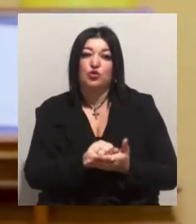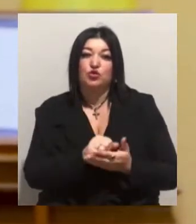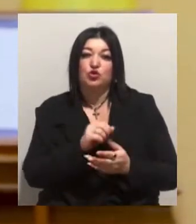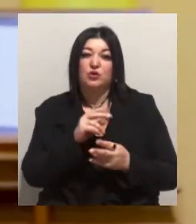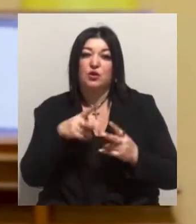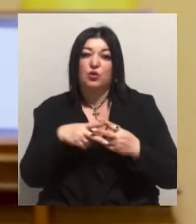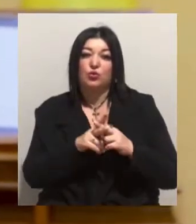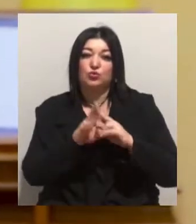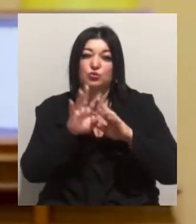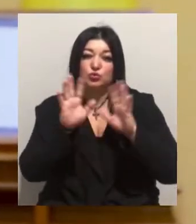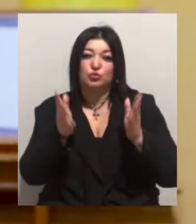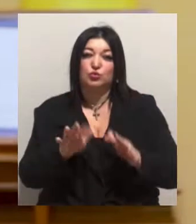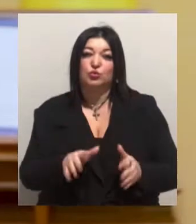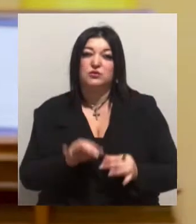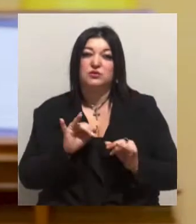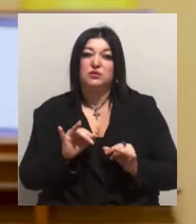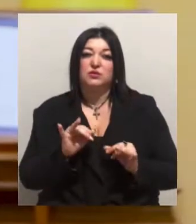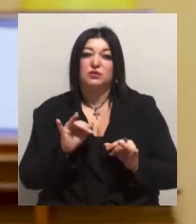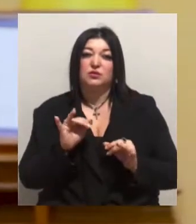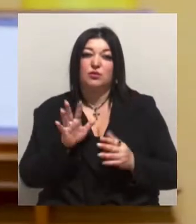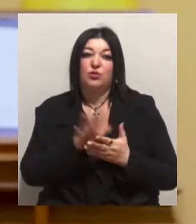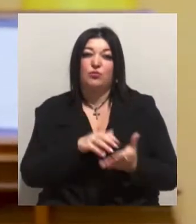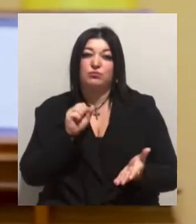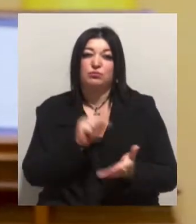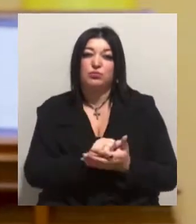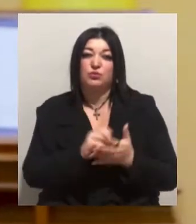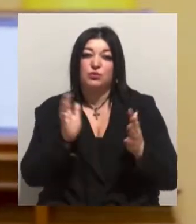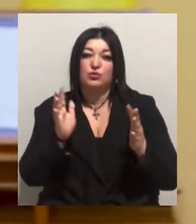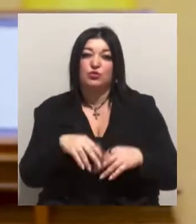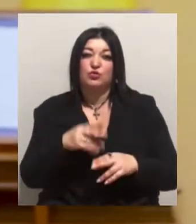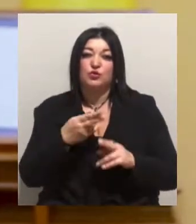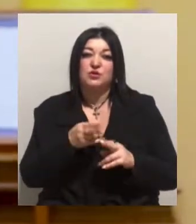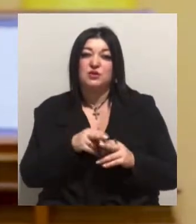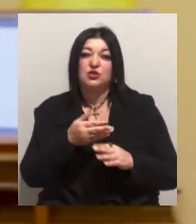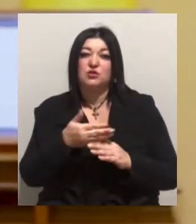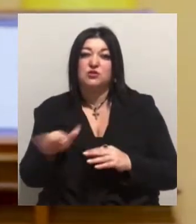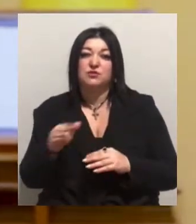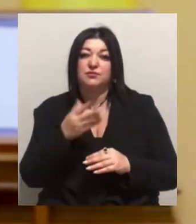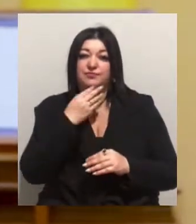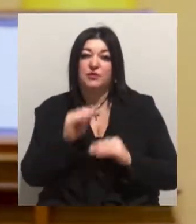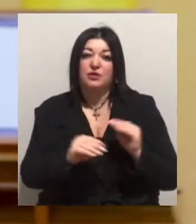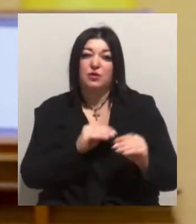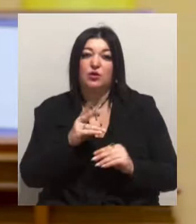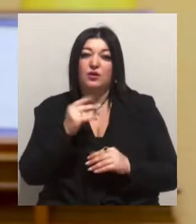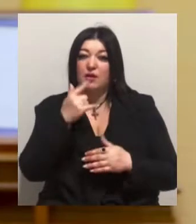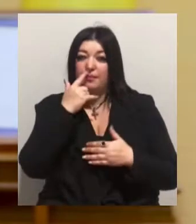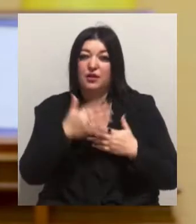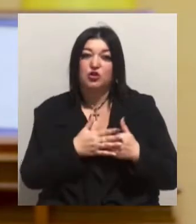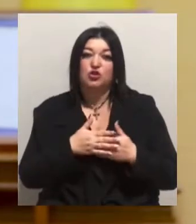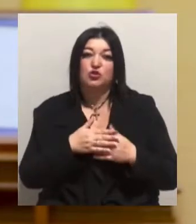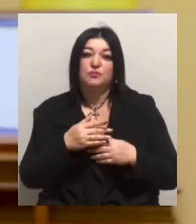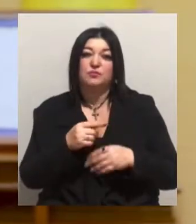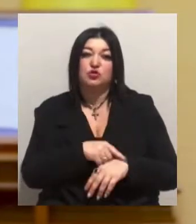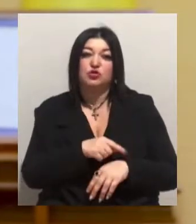звісно, обрушення цієї частини декору. Найближчим часом ми